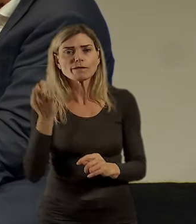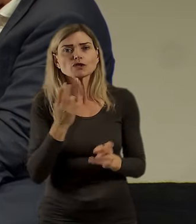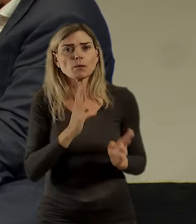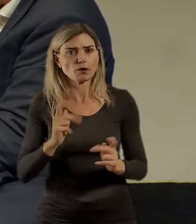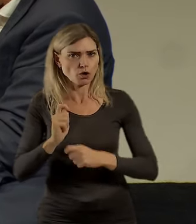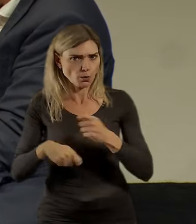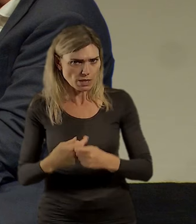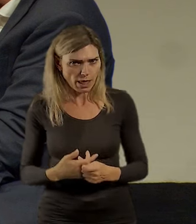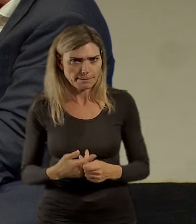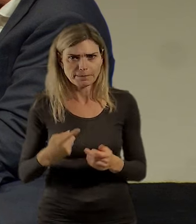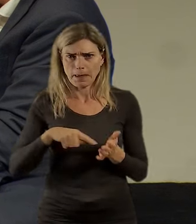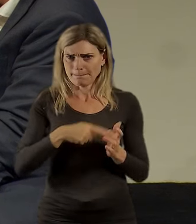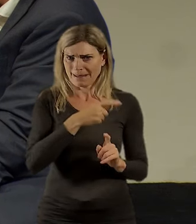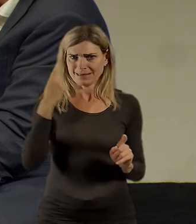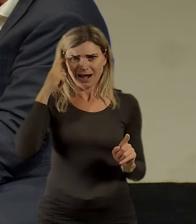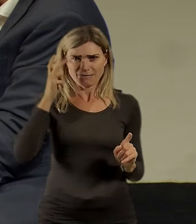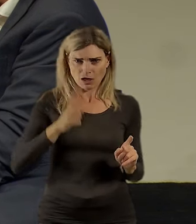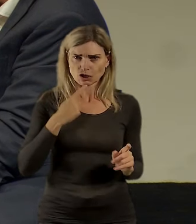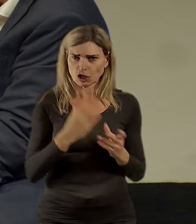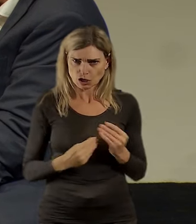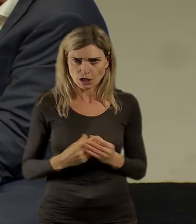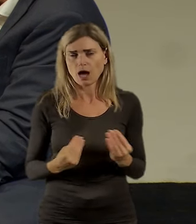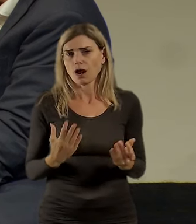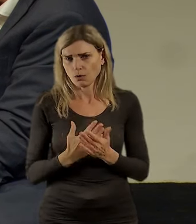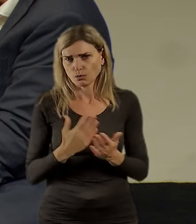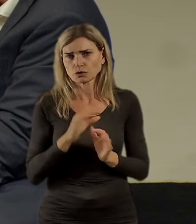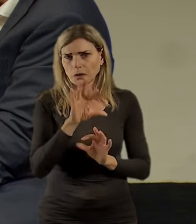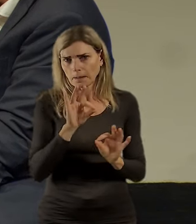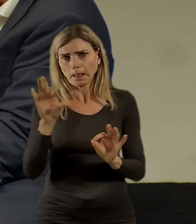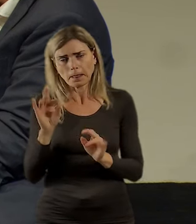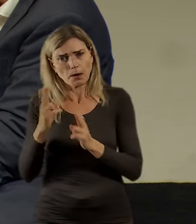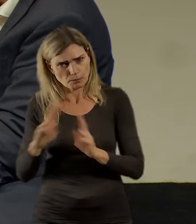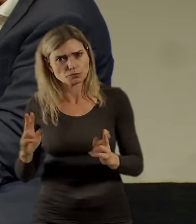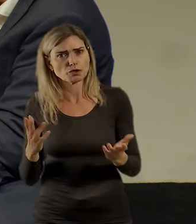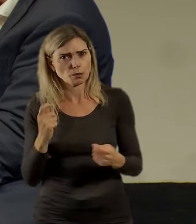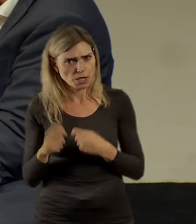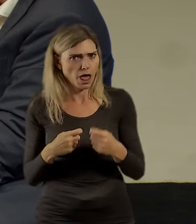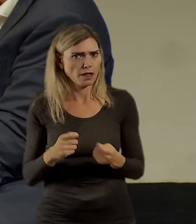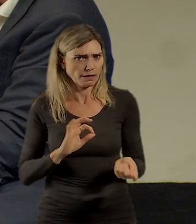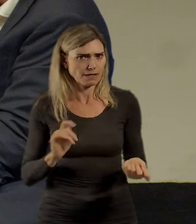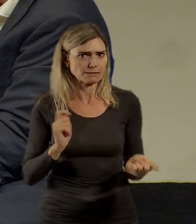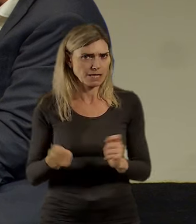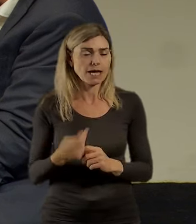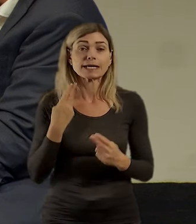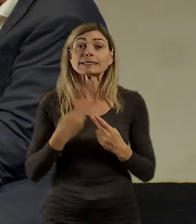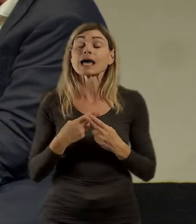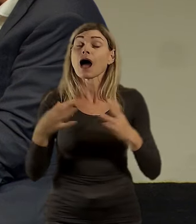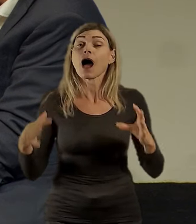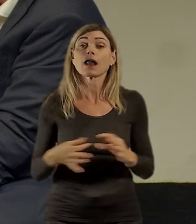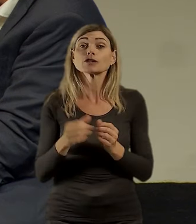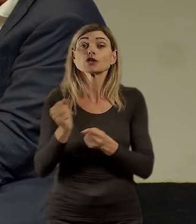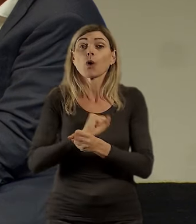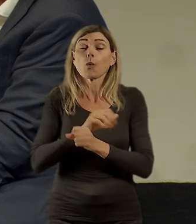pár věcí zmínil. Ona je to určitě z velké části otázka nějakého územního plánování a